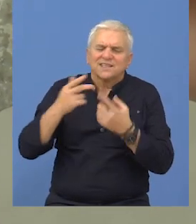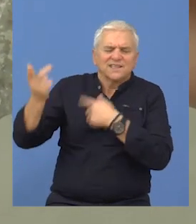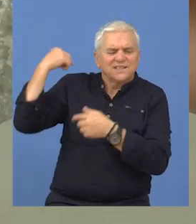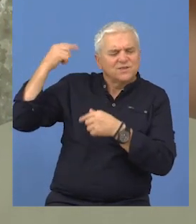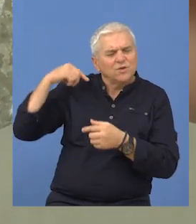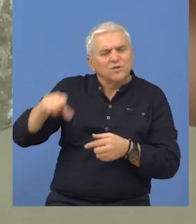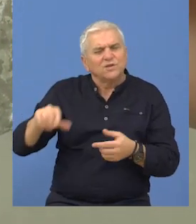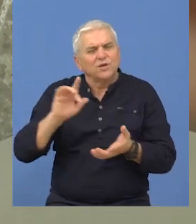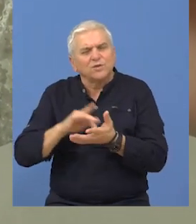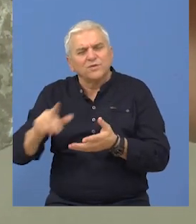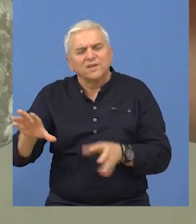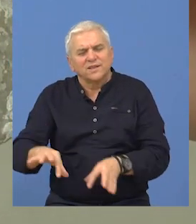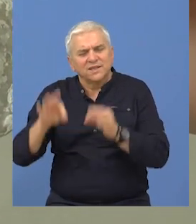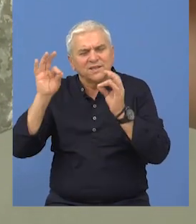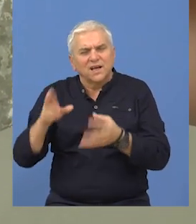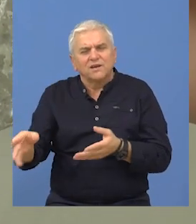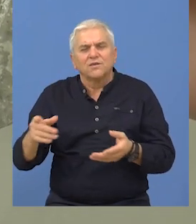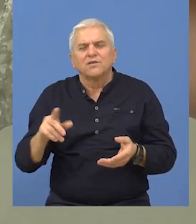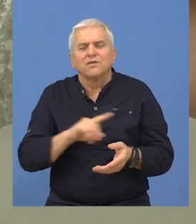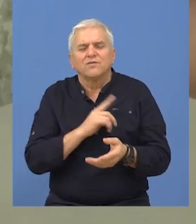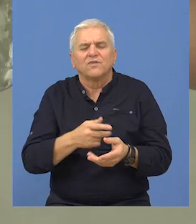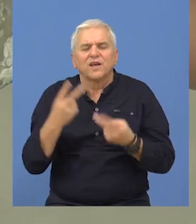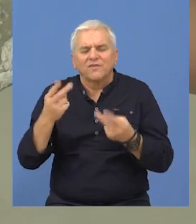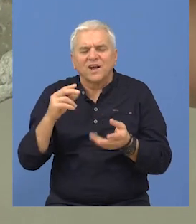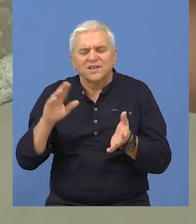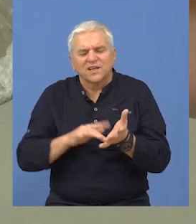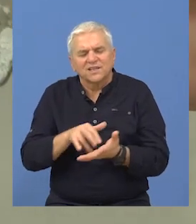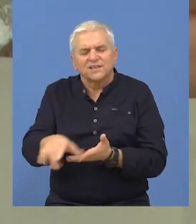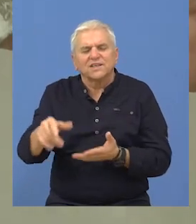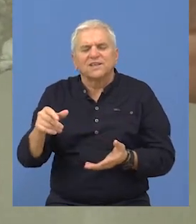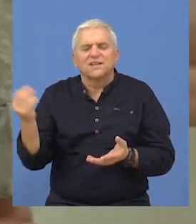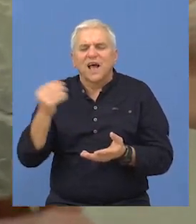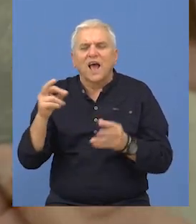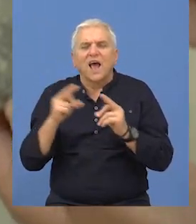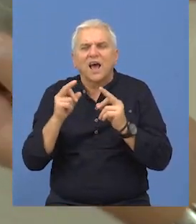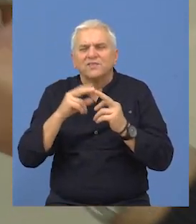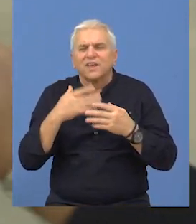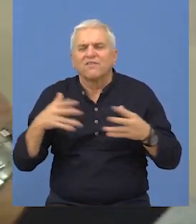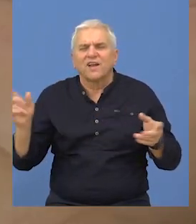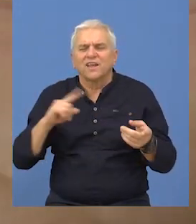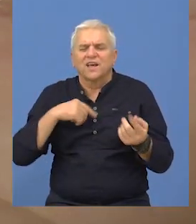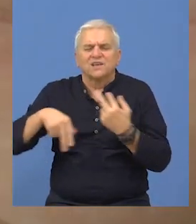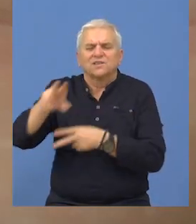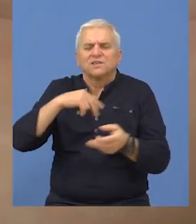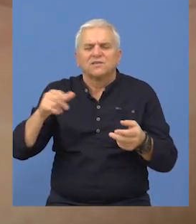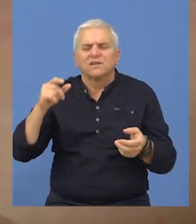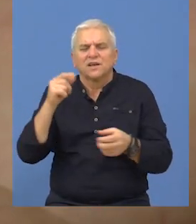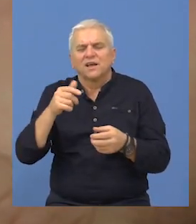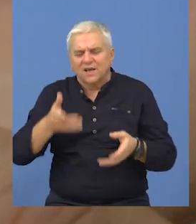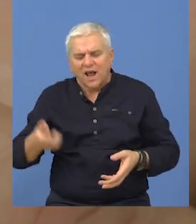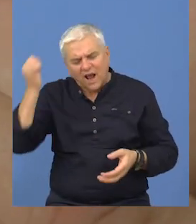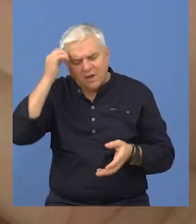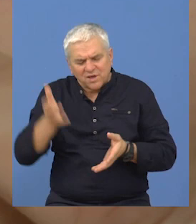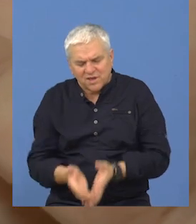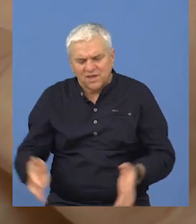znači osim Neolita, na lokalitetu smo pronašli vrlo konkretne tragove i kasne antike i velike seobe naroda, znači otpadne